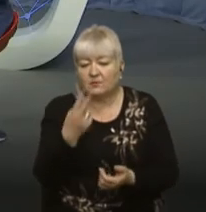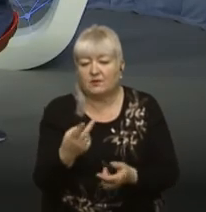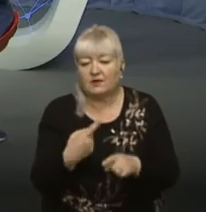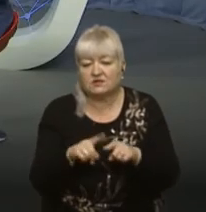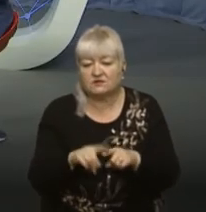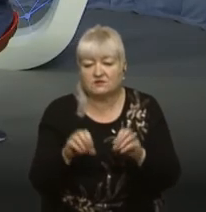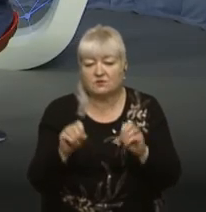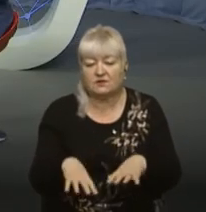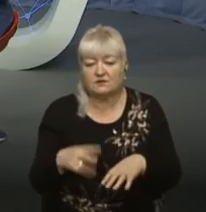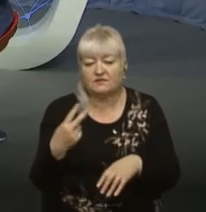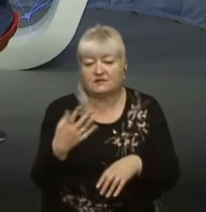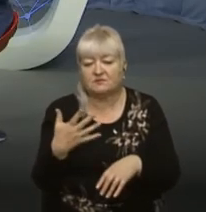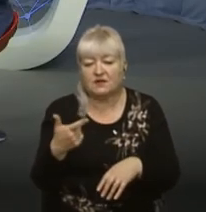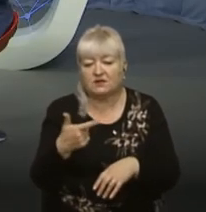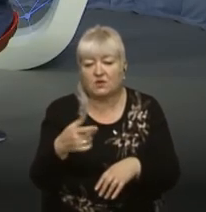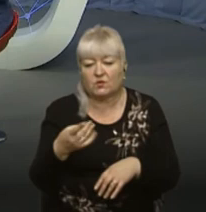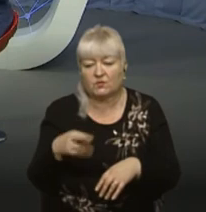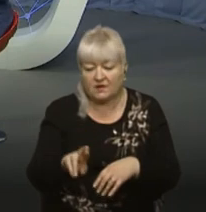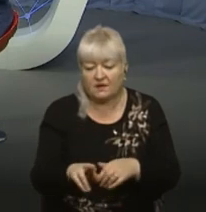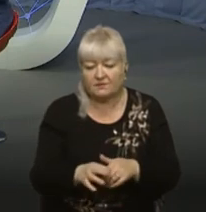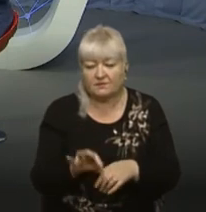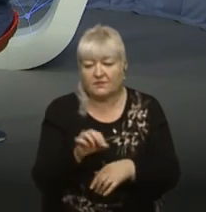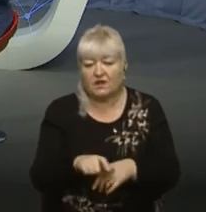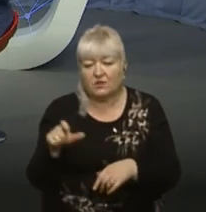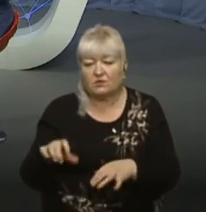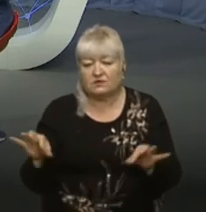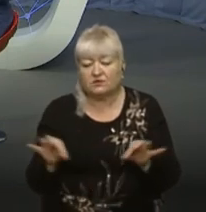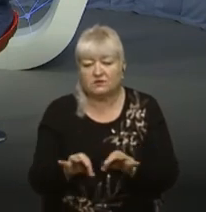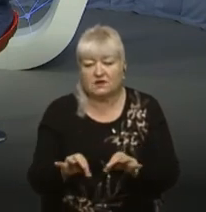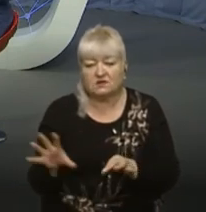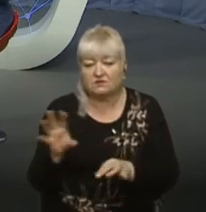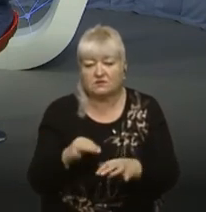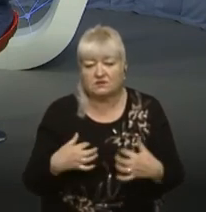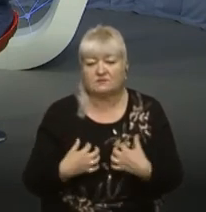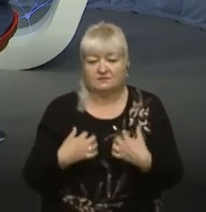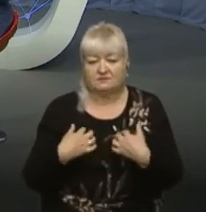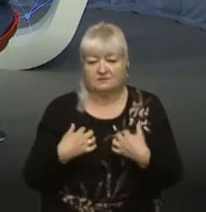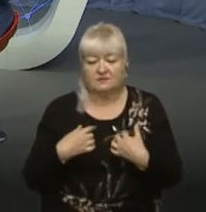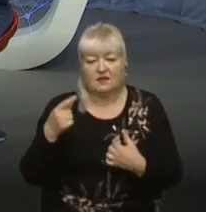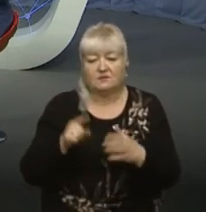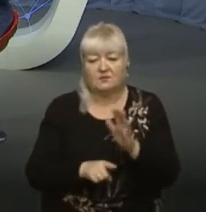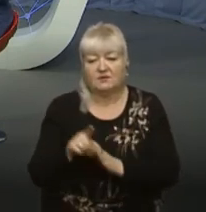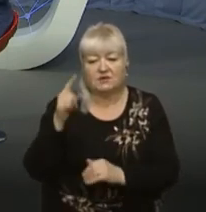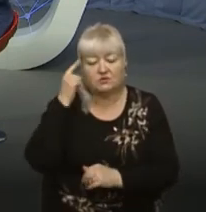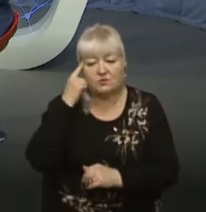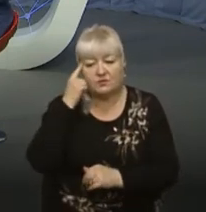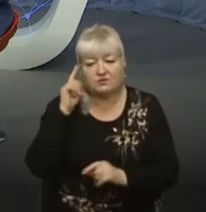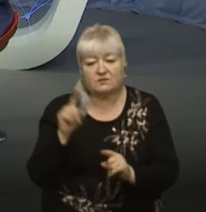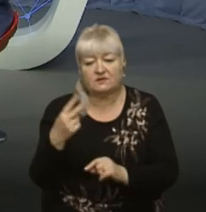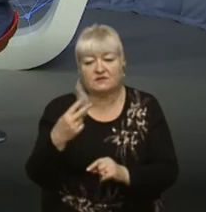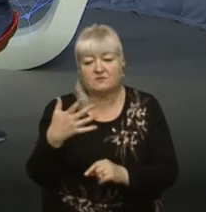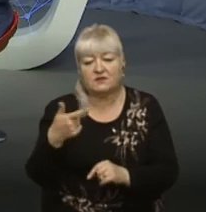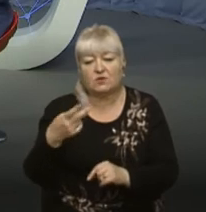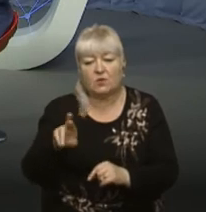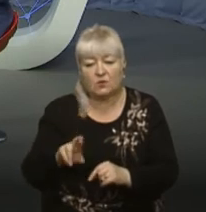розпорядженні, 25 грудня, люди відразу всі дуже сполошилися, тому що спочатку подумали, що це до 25 грудня